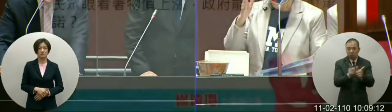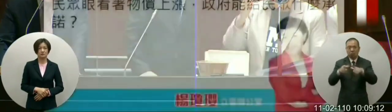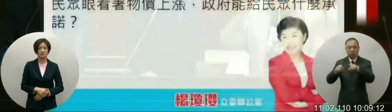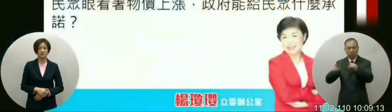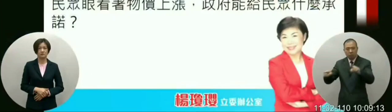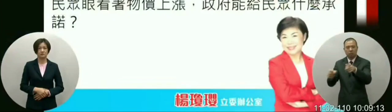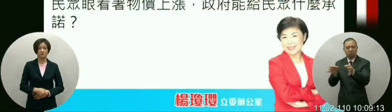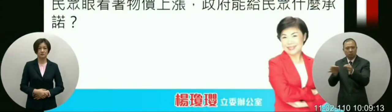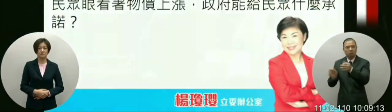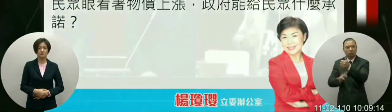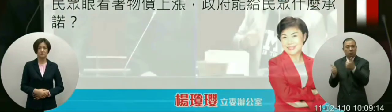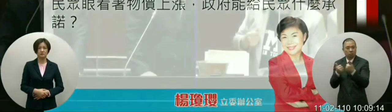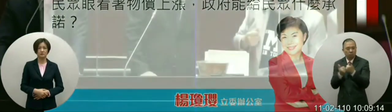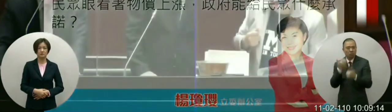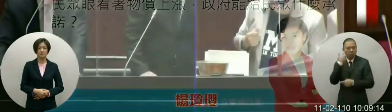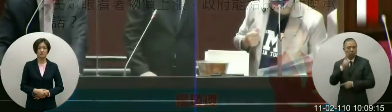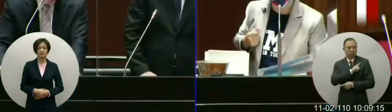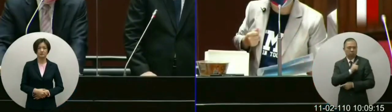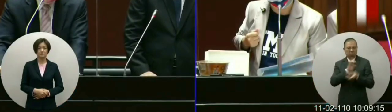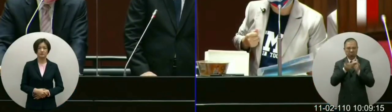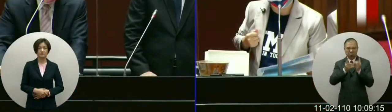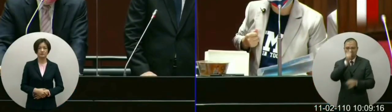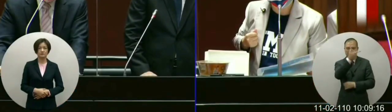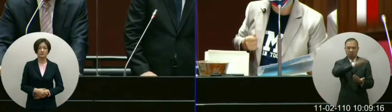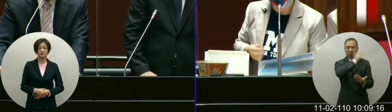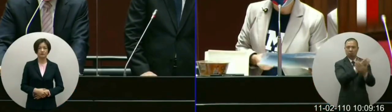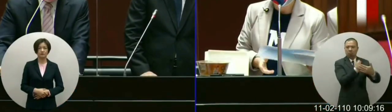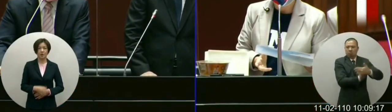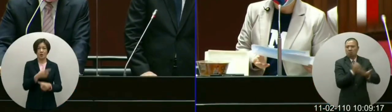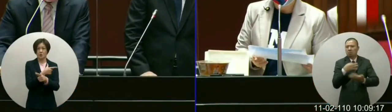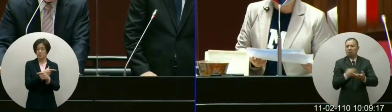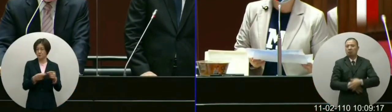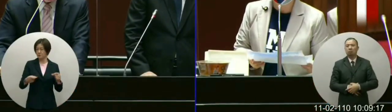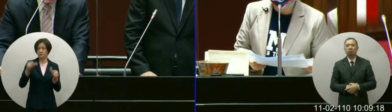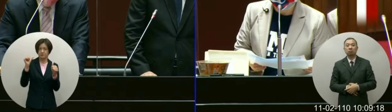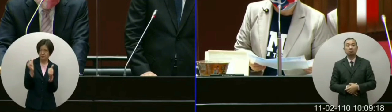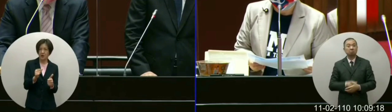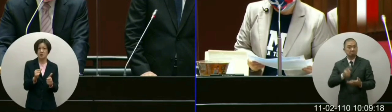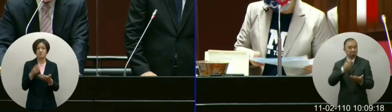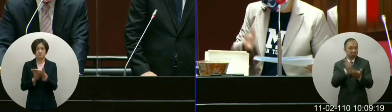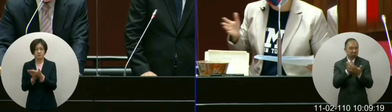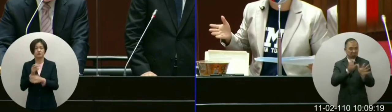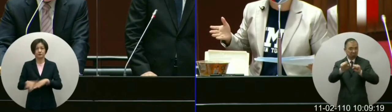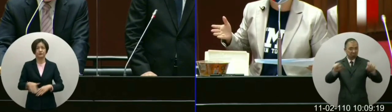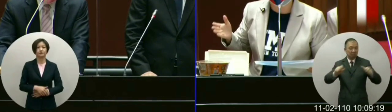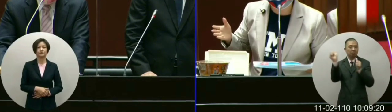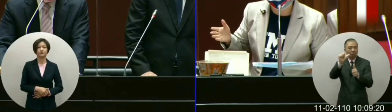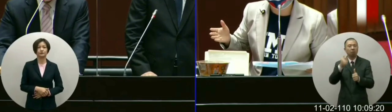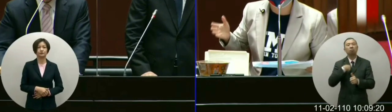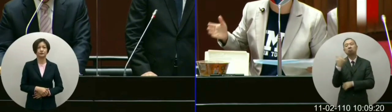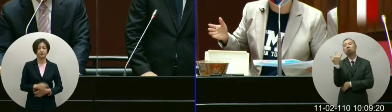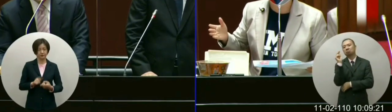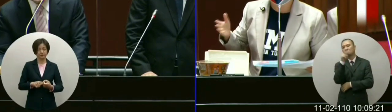针对如果是囤售的部分院长要怎么办一粒严查严办一粒严查严办我们拭目以待